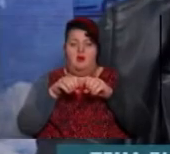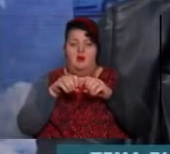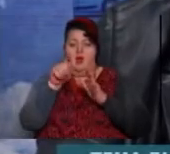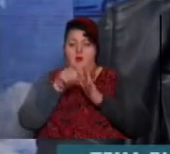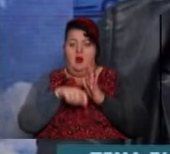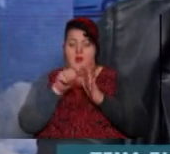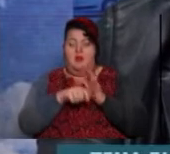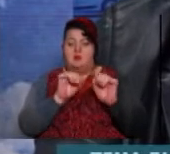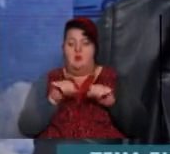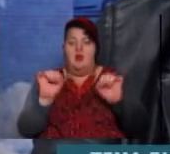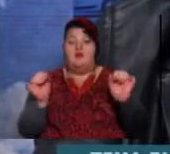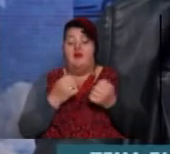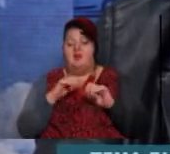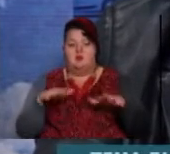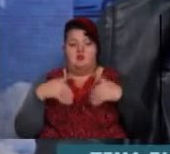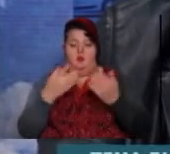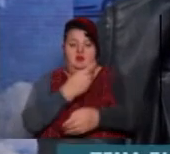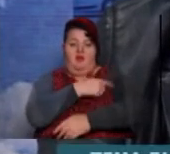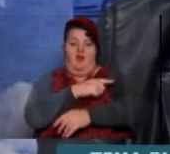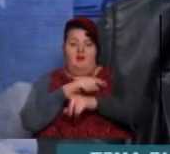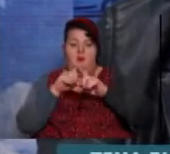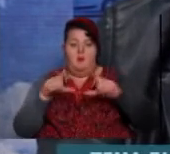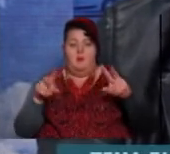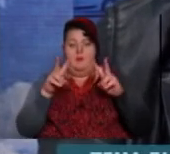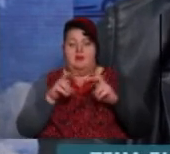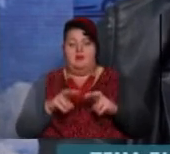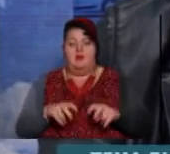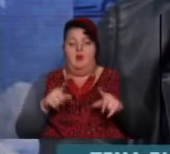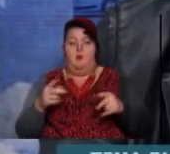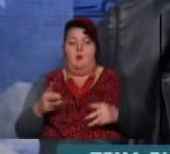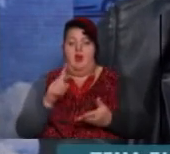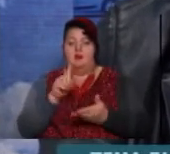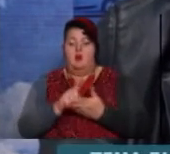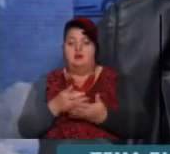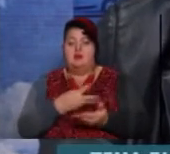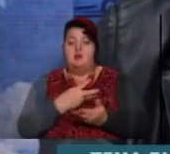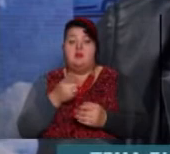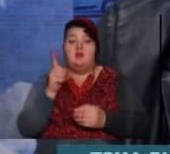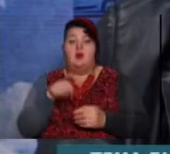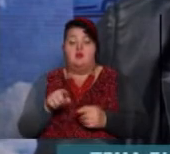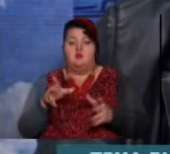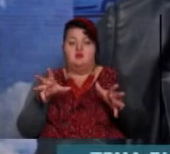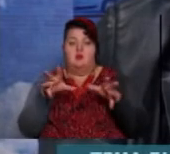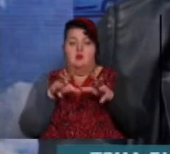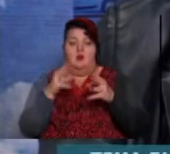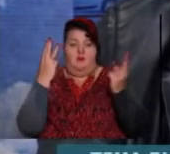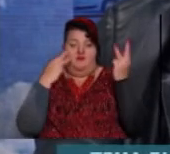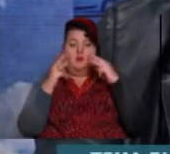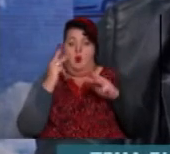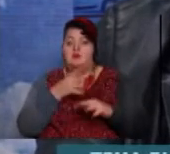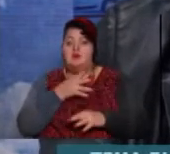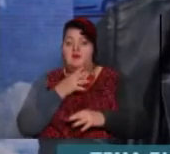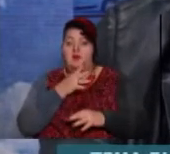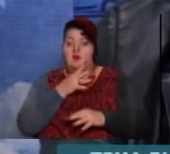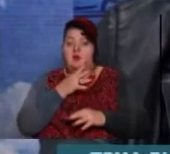представитися сейчас медицину. Понимаєте, ми должны стремитися к тому, щоб йти ногу со временем. Ногу со временем все